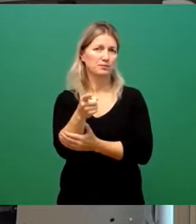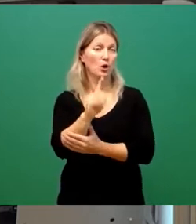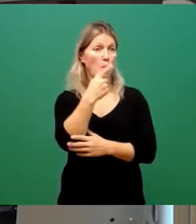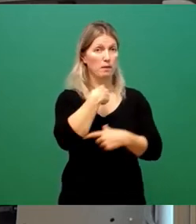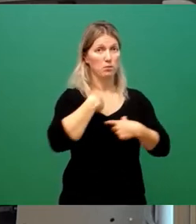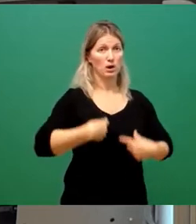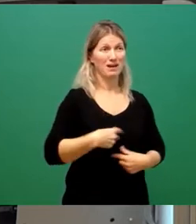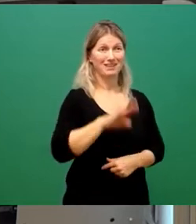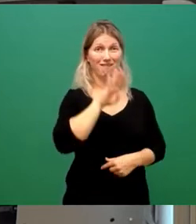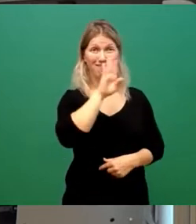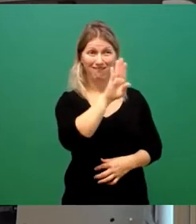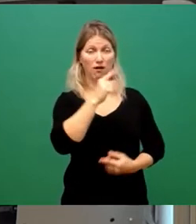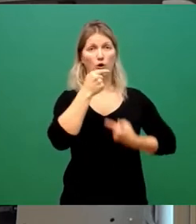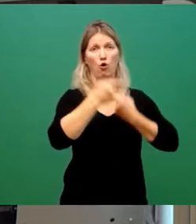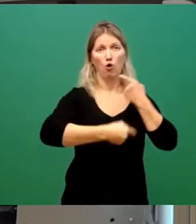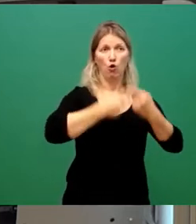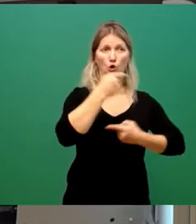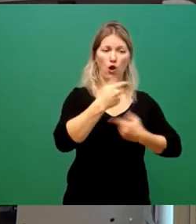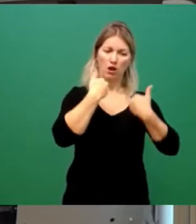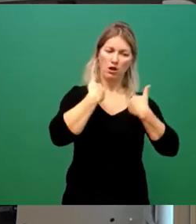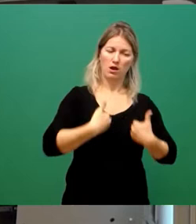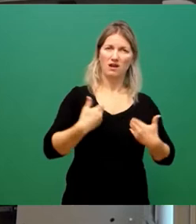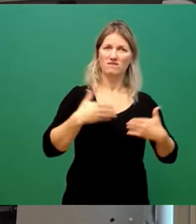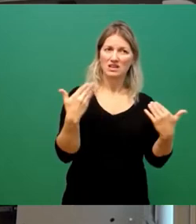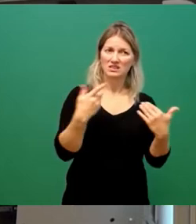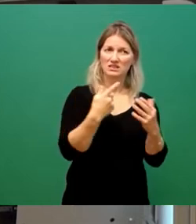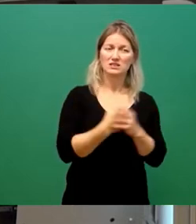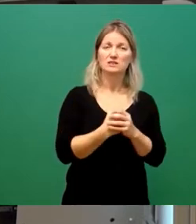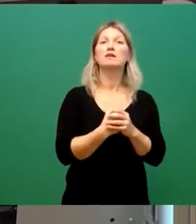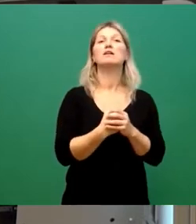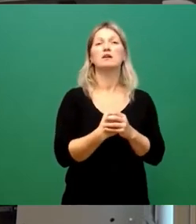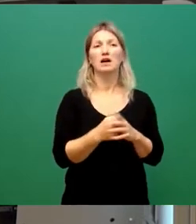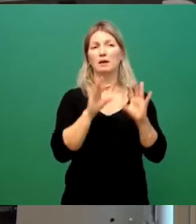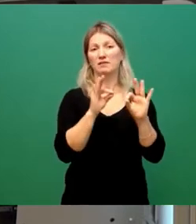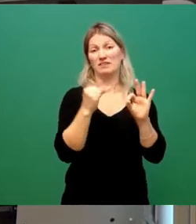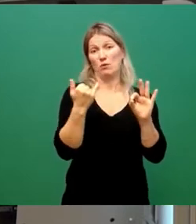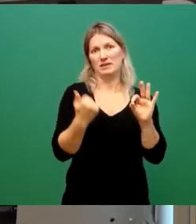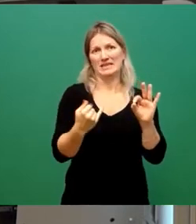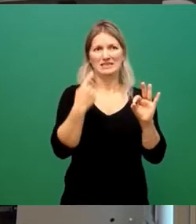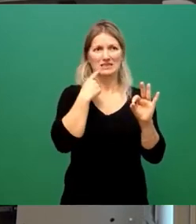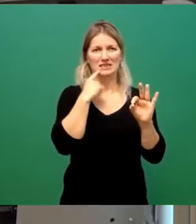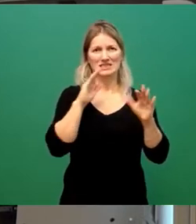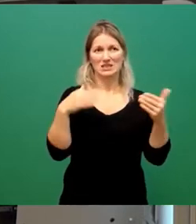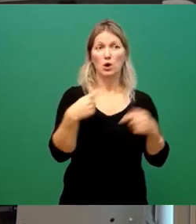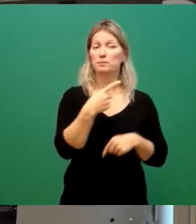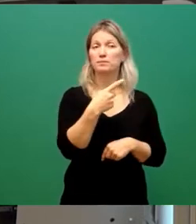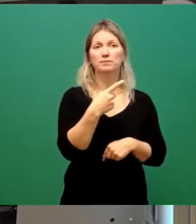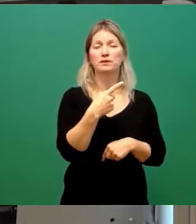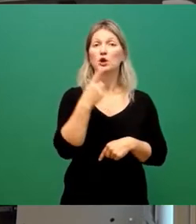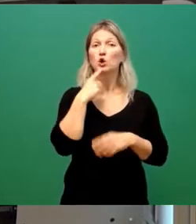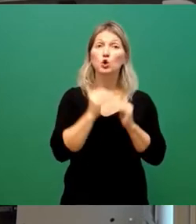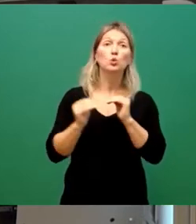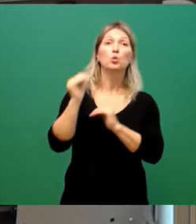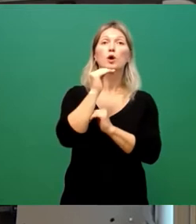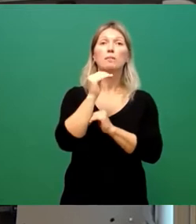sollte es zumindest sein, wie ich aus gegebenem Anlass formulieren möchte, eine überparteiliche Leitung des Rates